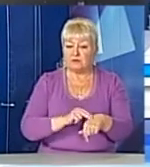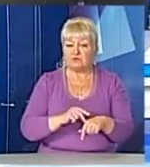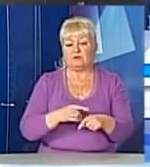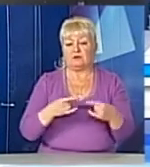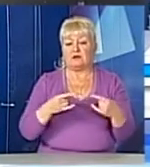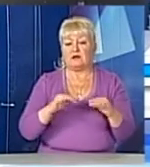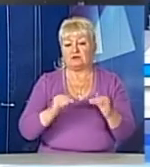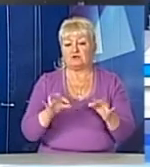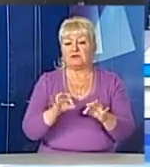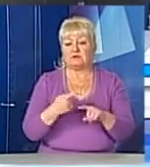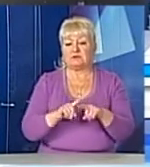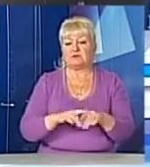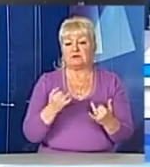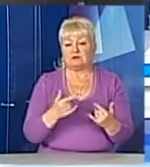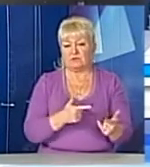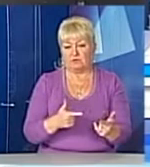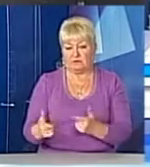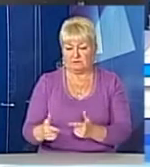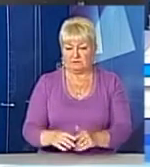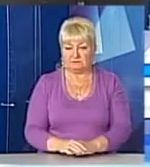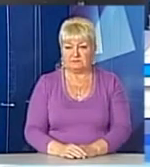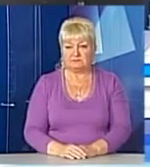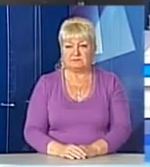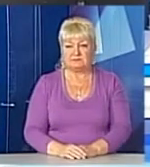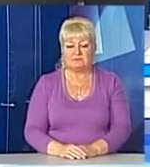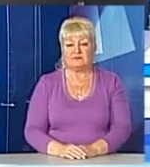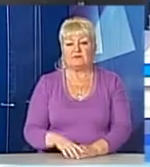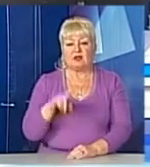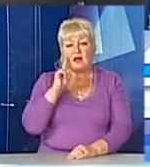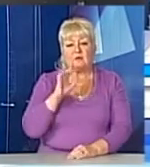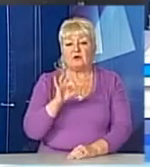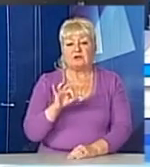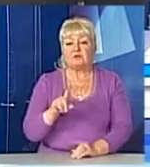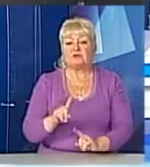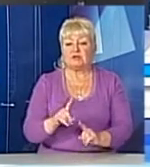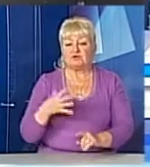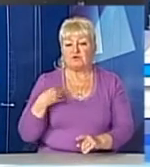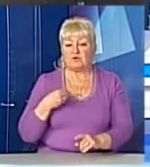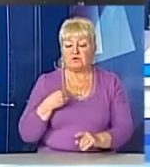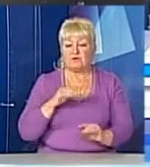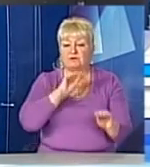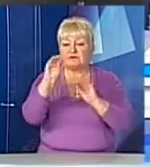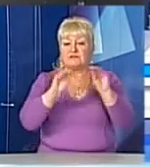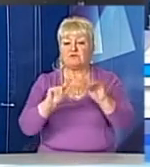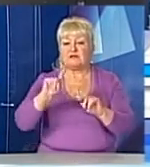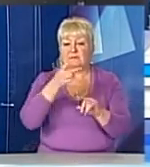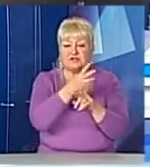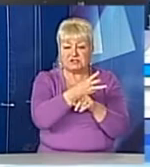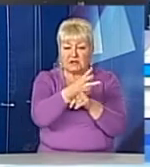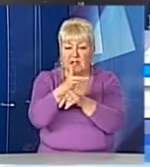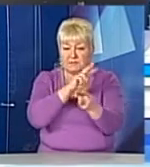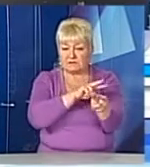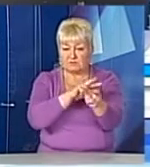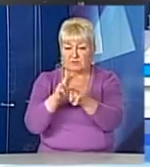це готуємо до ефіру. Ну а поки про те, що у Львові встановили перші камери спостереження на в'їзді та